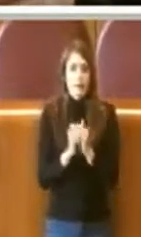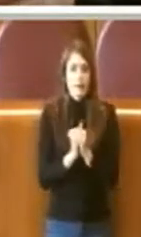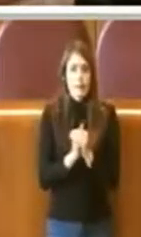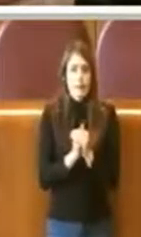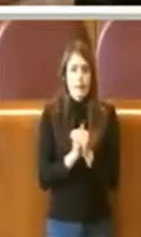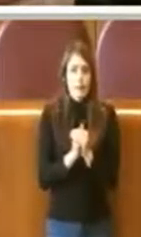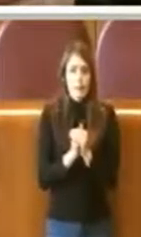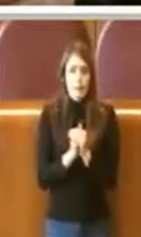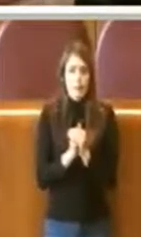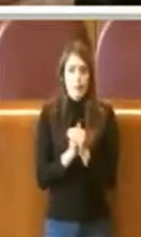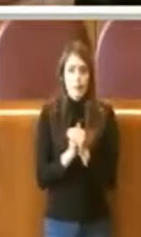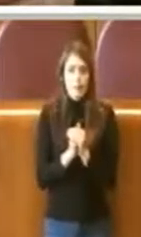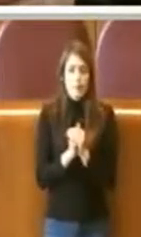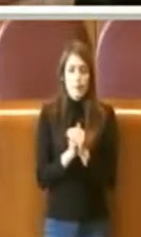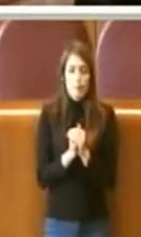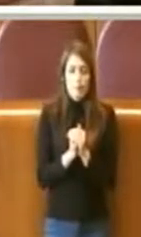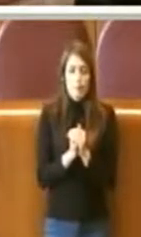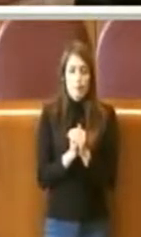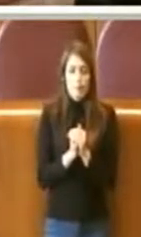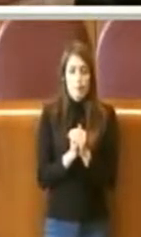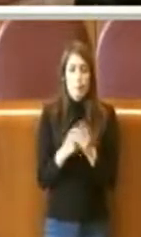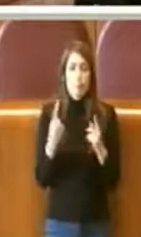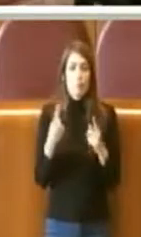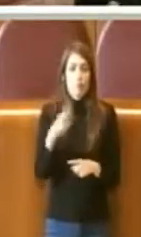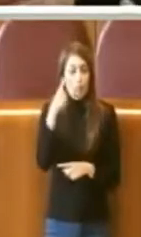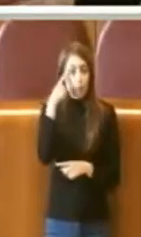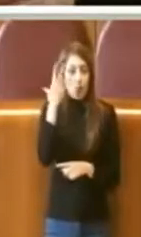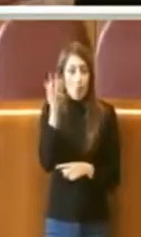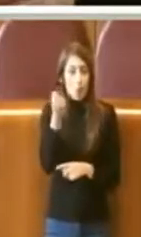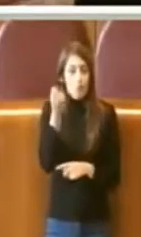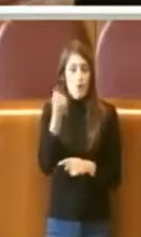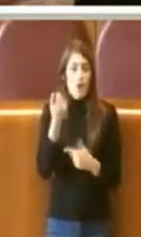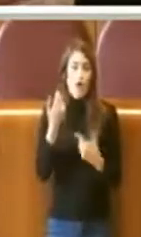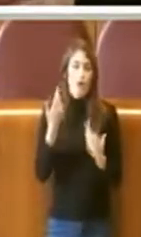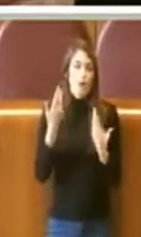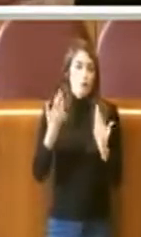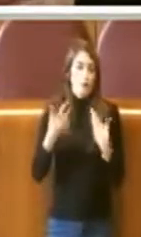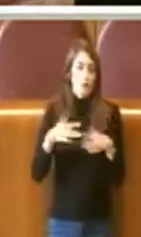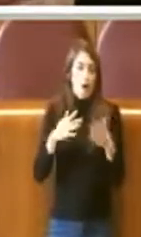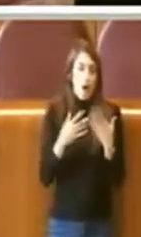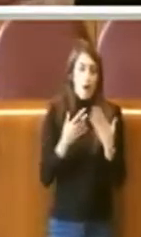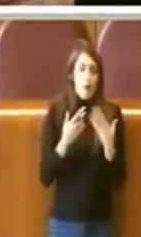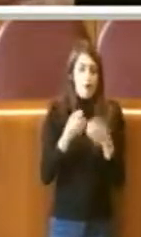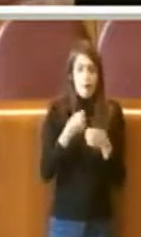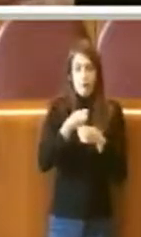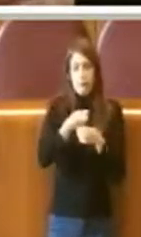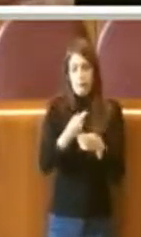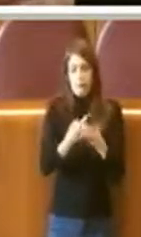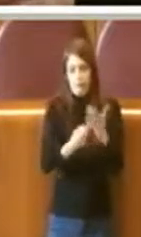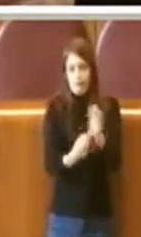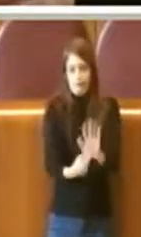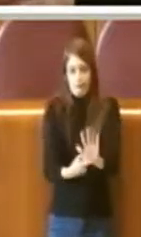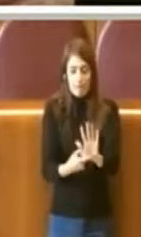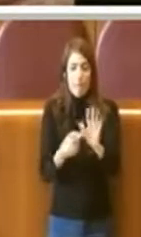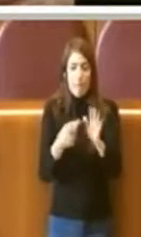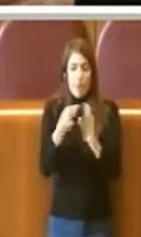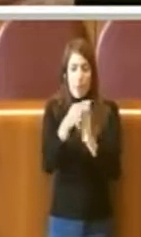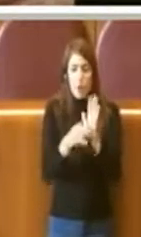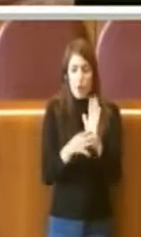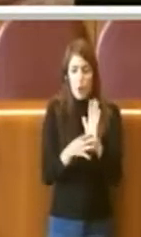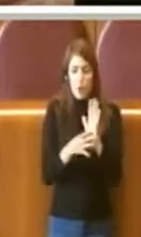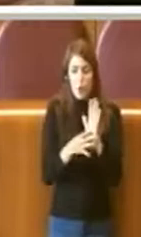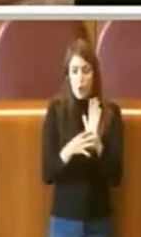Presidente, questi concetti li abbiamo anche noi poi rappresentati nel nostro ordine